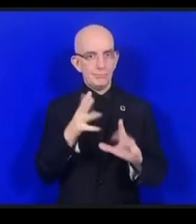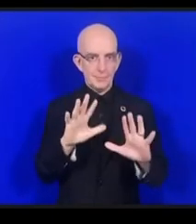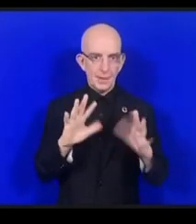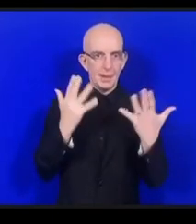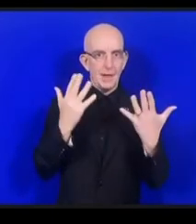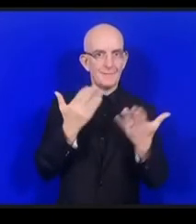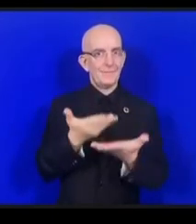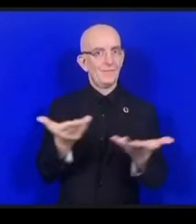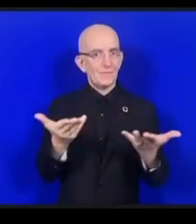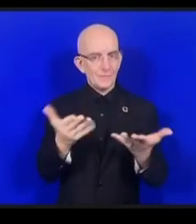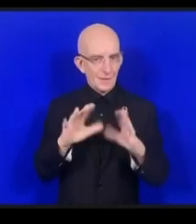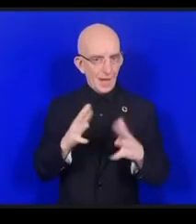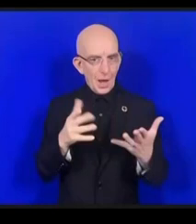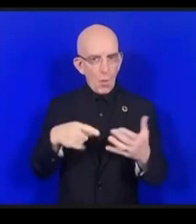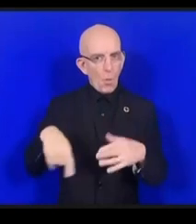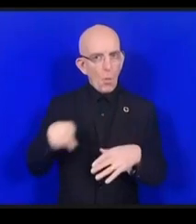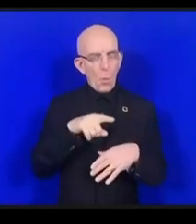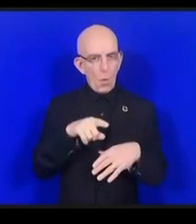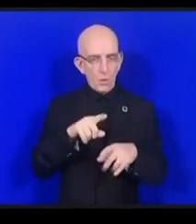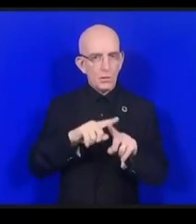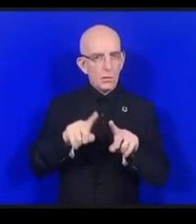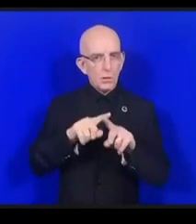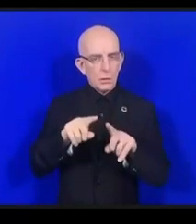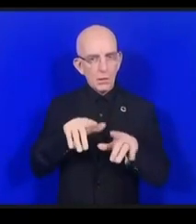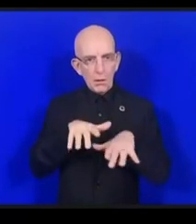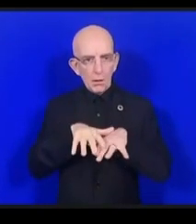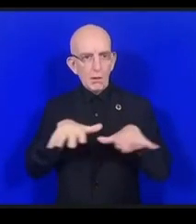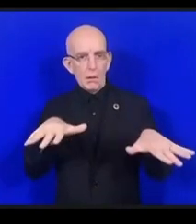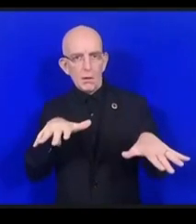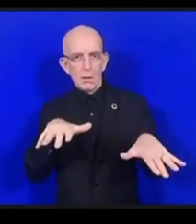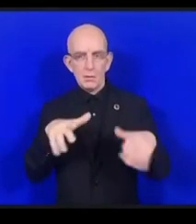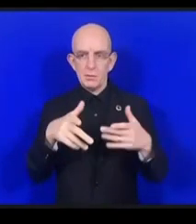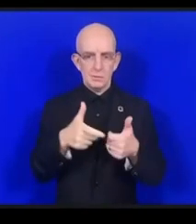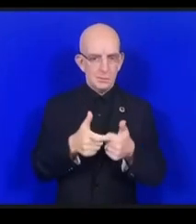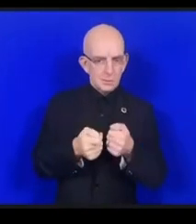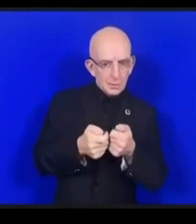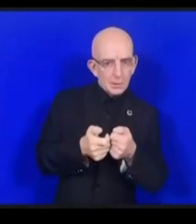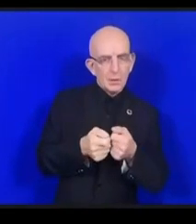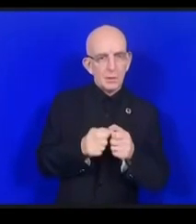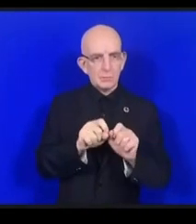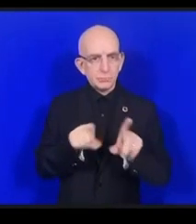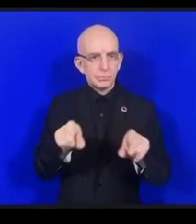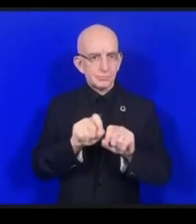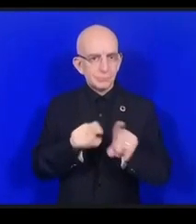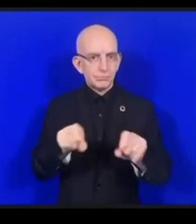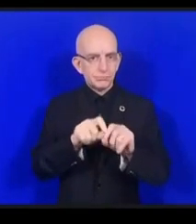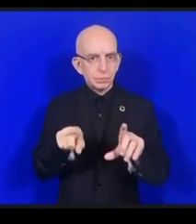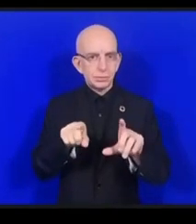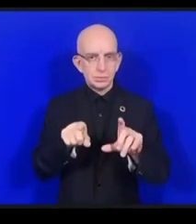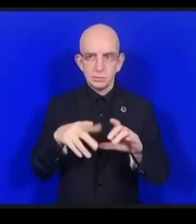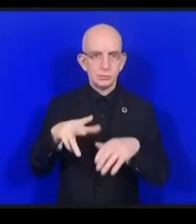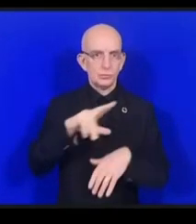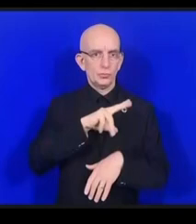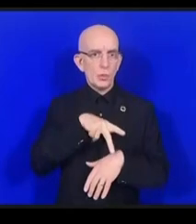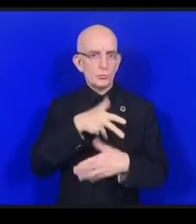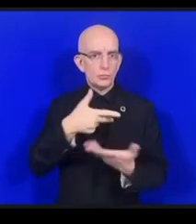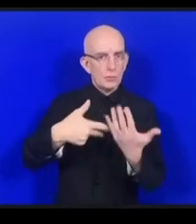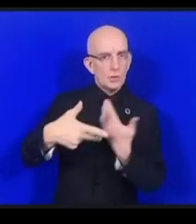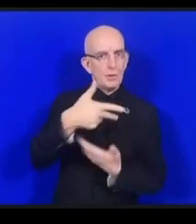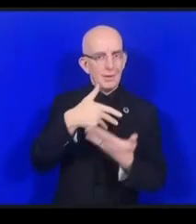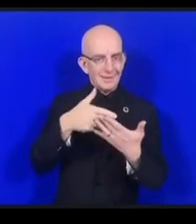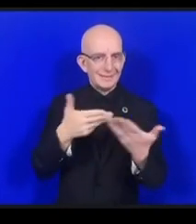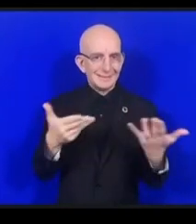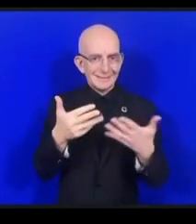ils travaillent par exemple ou ils utilisent les réseaux sociaux les jeunes de ces pays ne savent même pas comment les réseaux sociaux peuvent